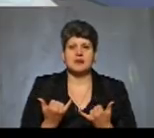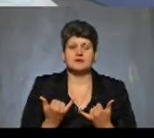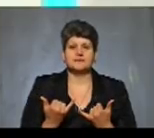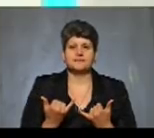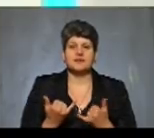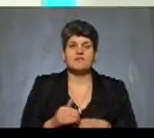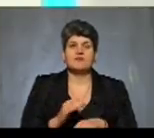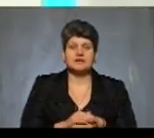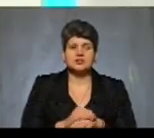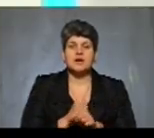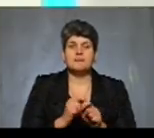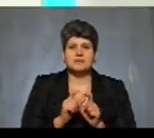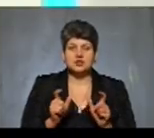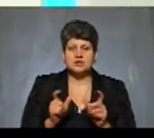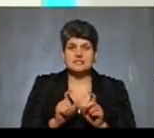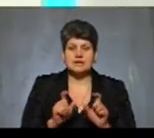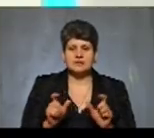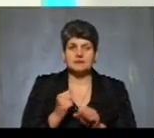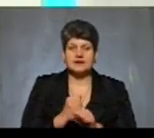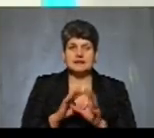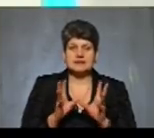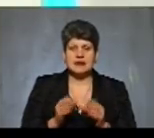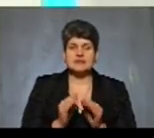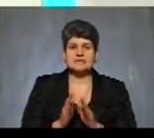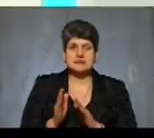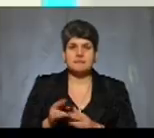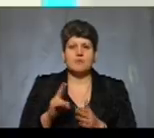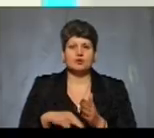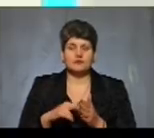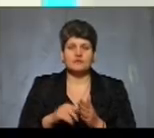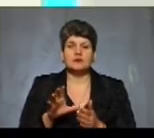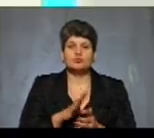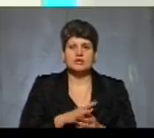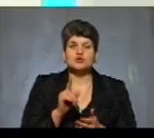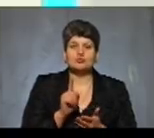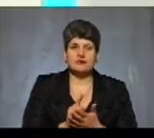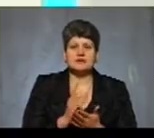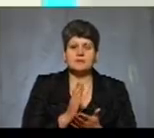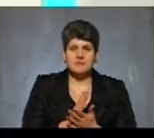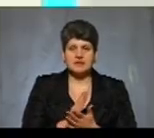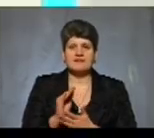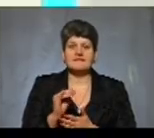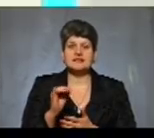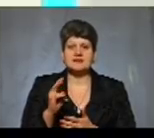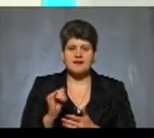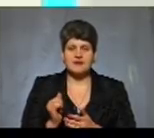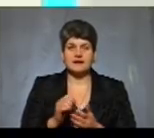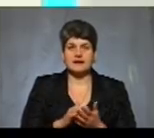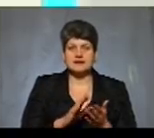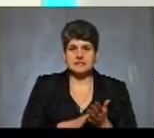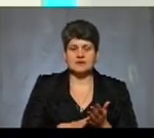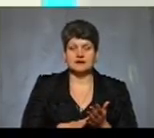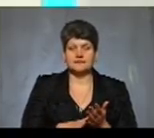Фактично, аптечні заклади, які працювали на загальній системі оподаткування, вони були зобов'язані мати фіскальні реєстратори. ФОПи, звичайно?